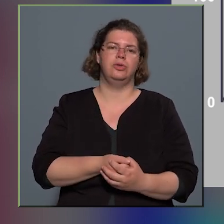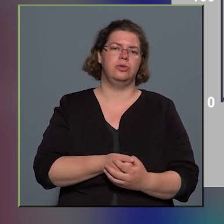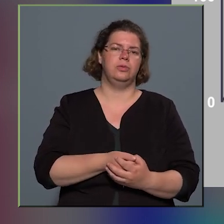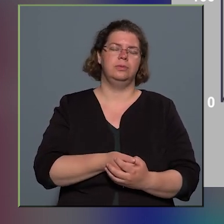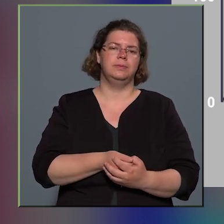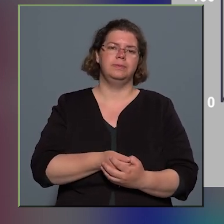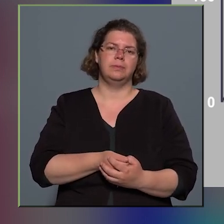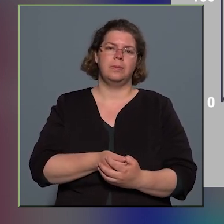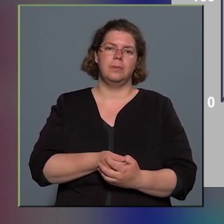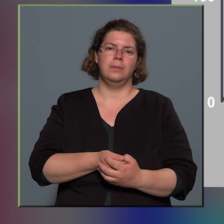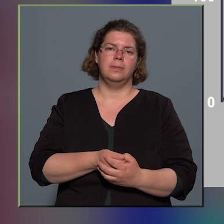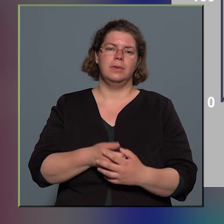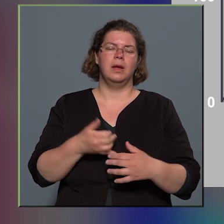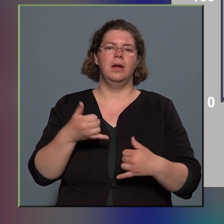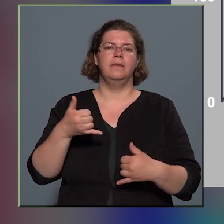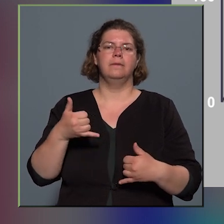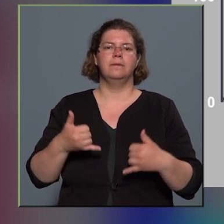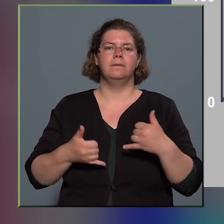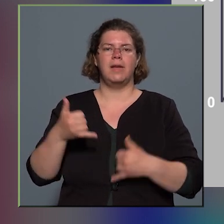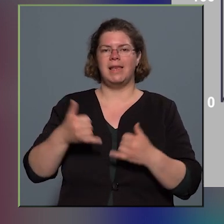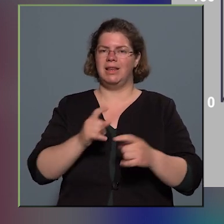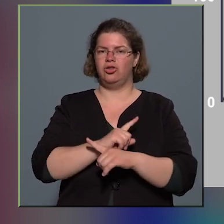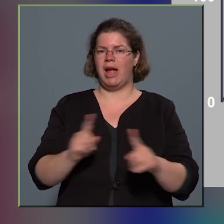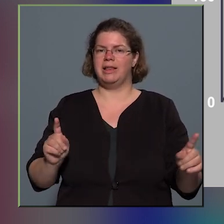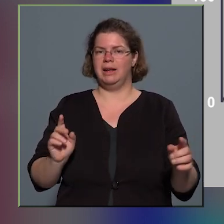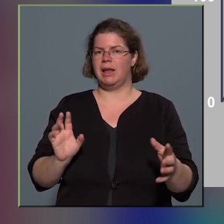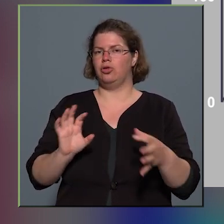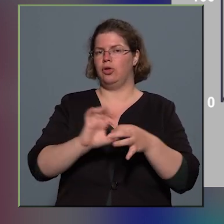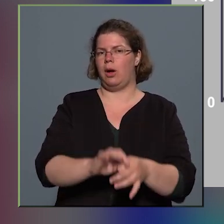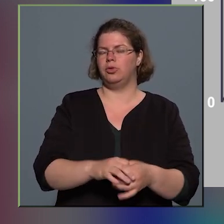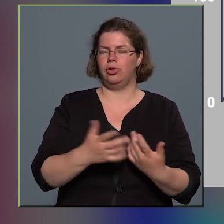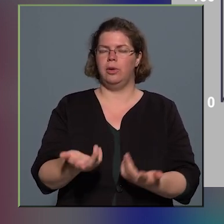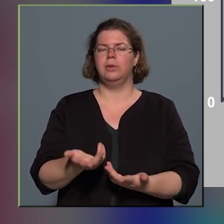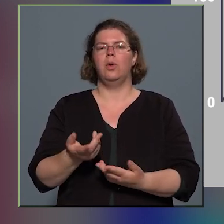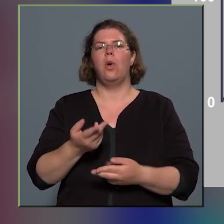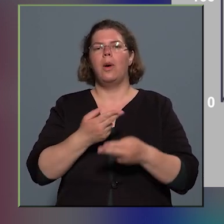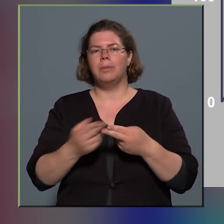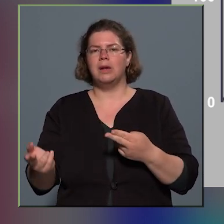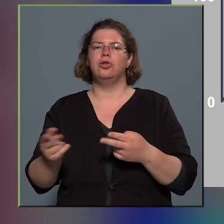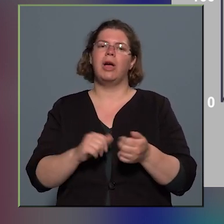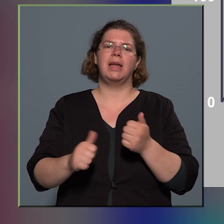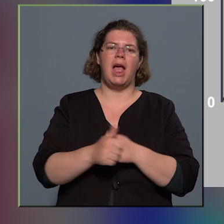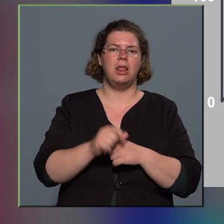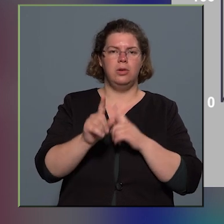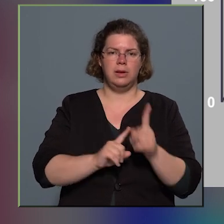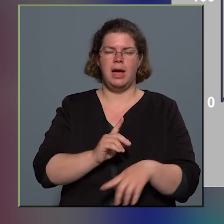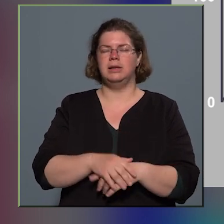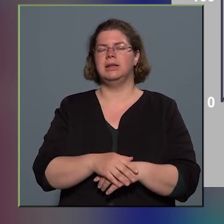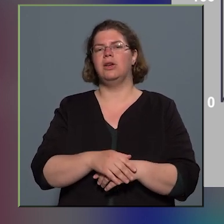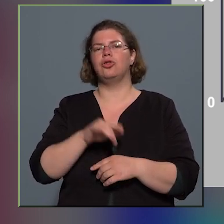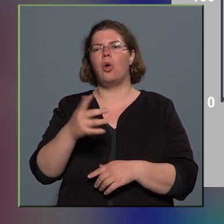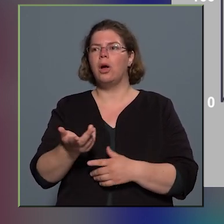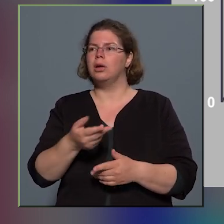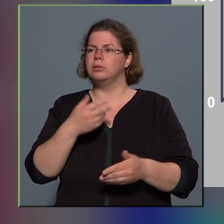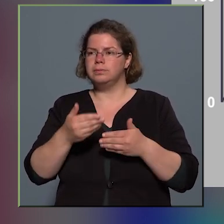vezetéseltétáshoz kapcsolódó szabálysértések, a bírósági elállítások, a gyorsított eljárások száma is jól